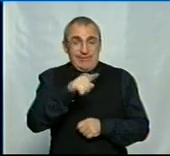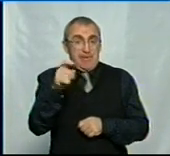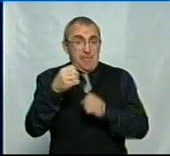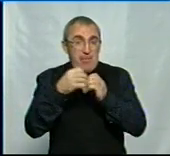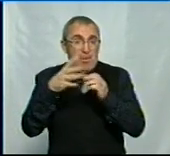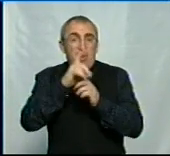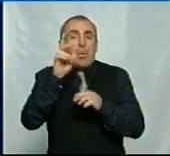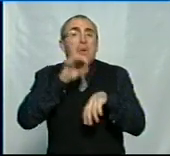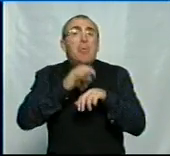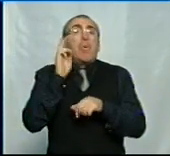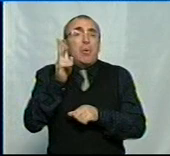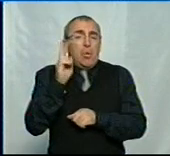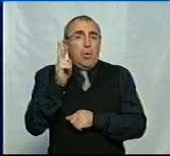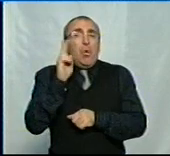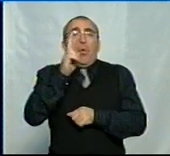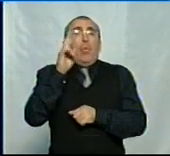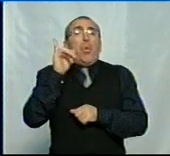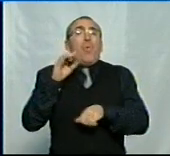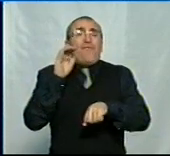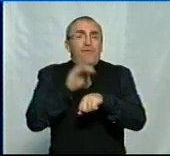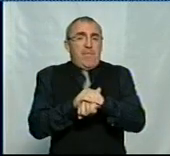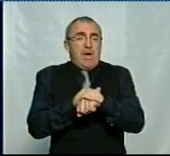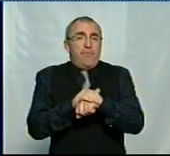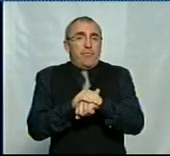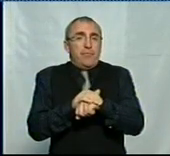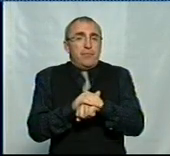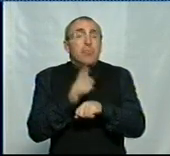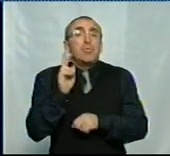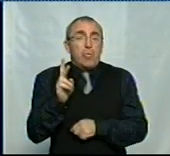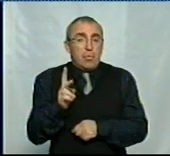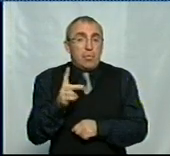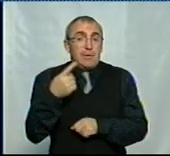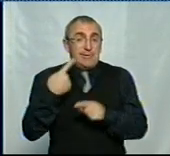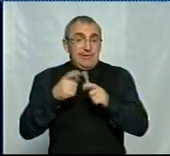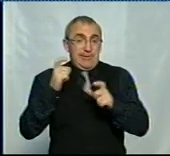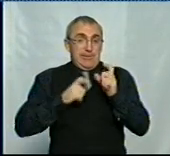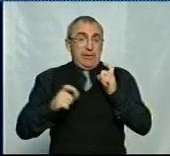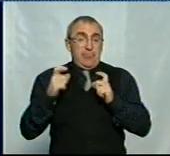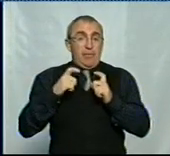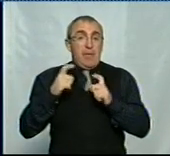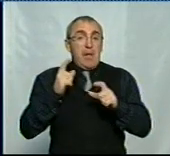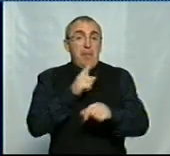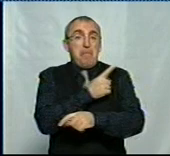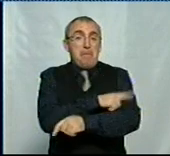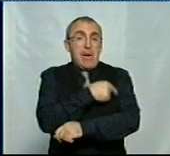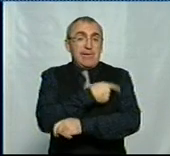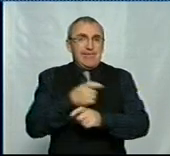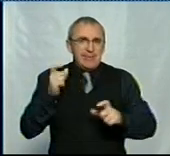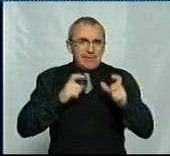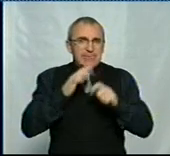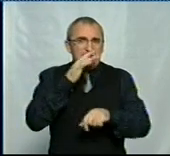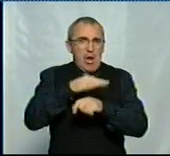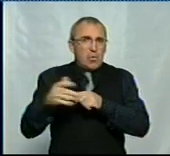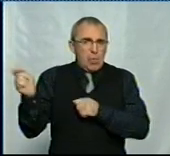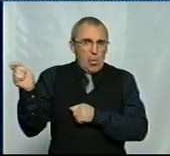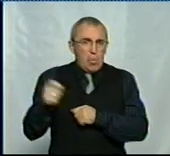людей хто захворів? І в кого виявили? Хто? Хто. Це студенти медичного інституту. З-за кордону?